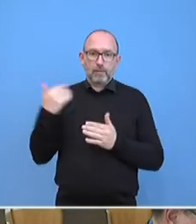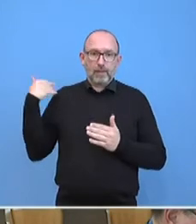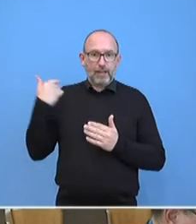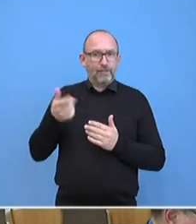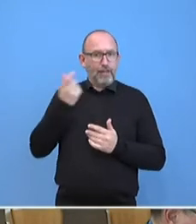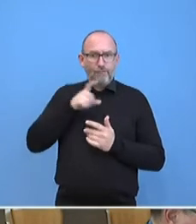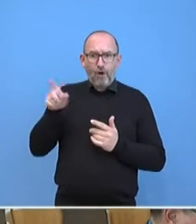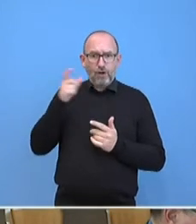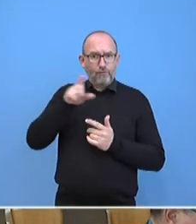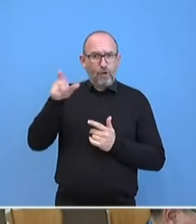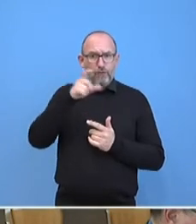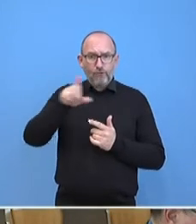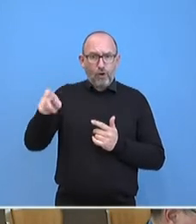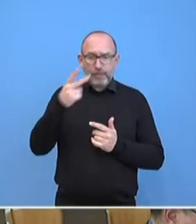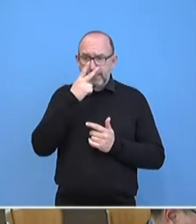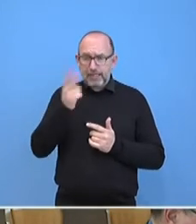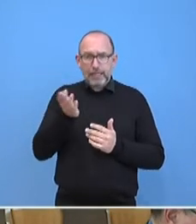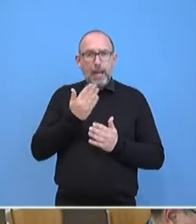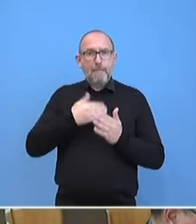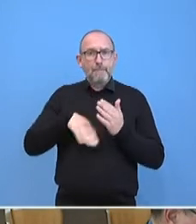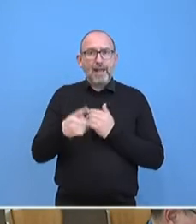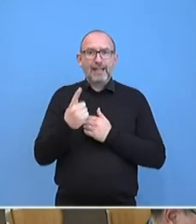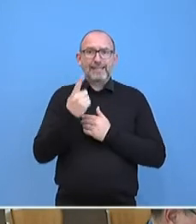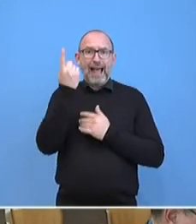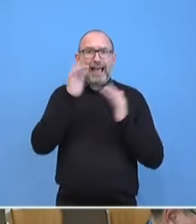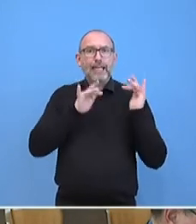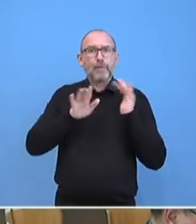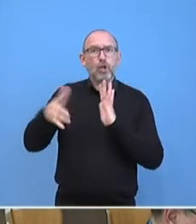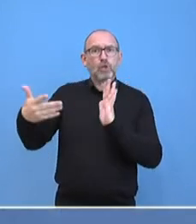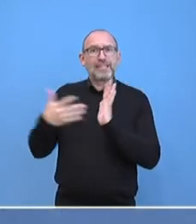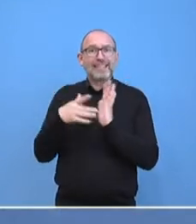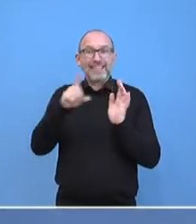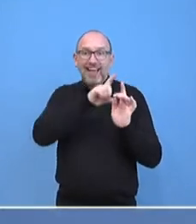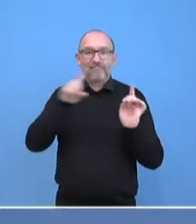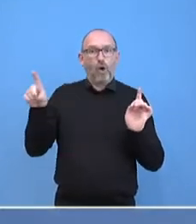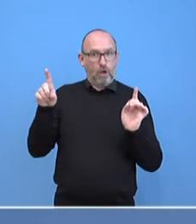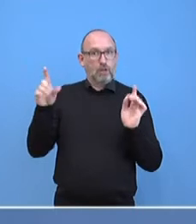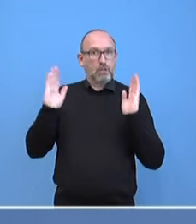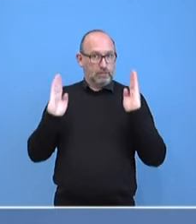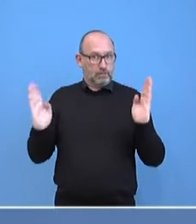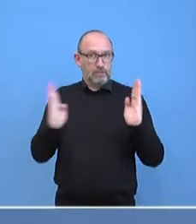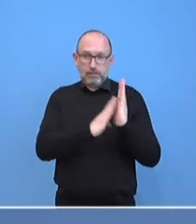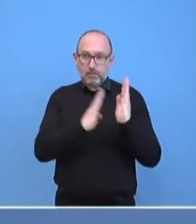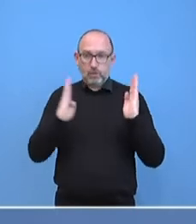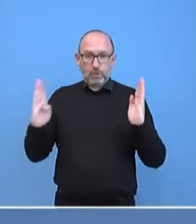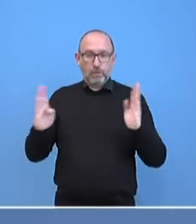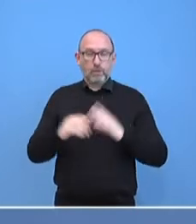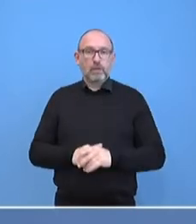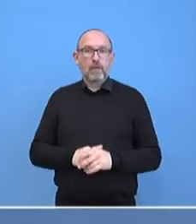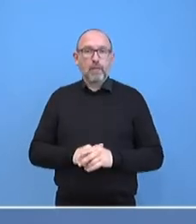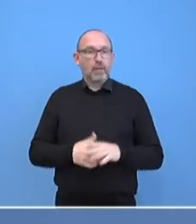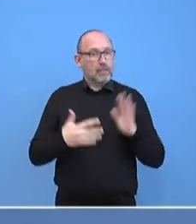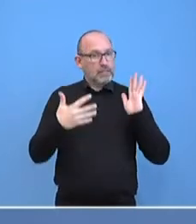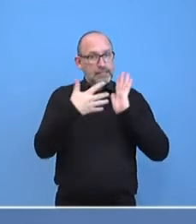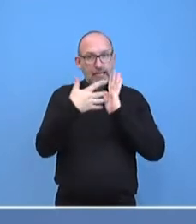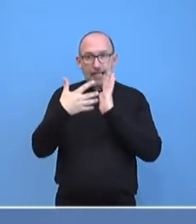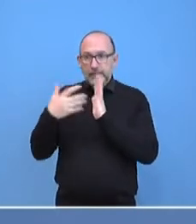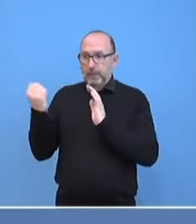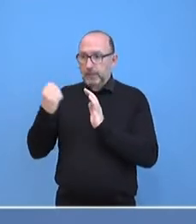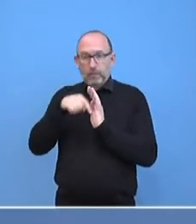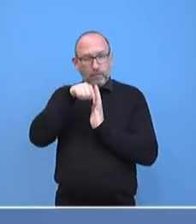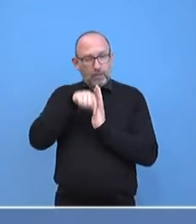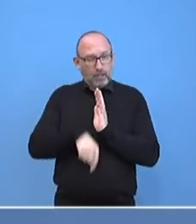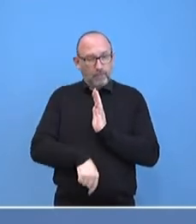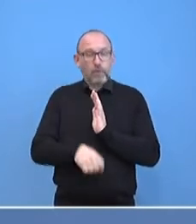hintereinander mehr als eine Million Tests pro Woche. Das heißt, das Ausmaß des Testens, die Tiefe,